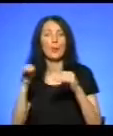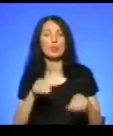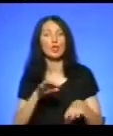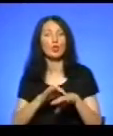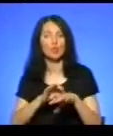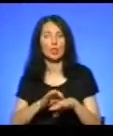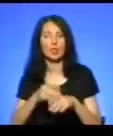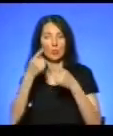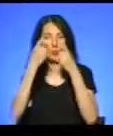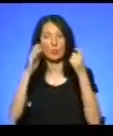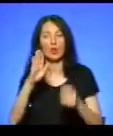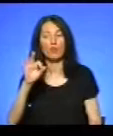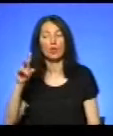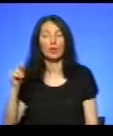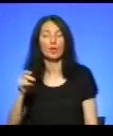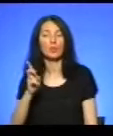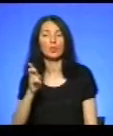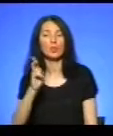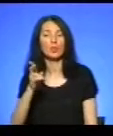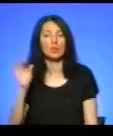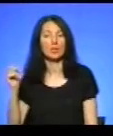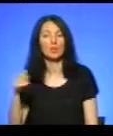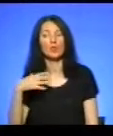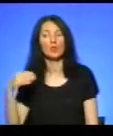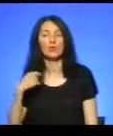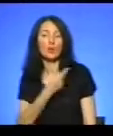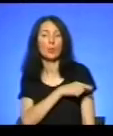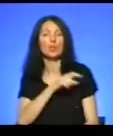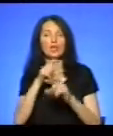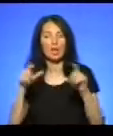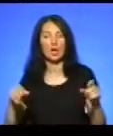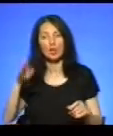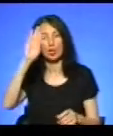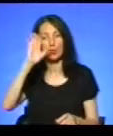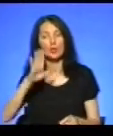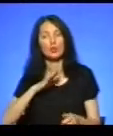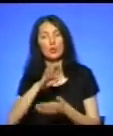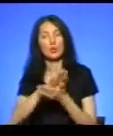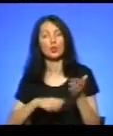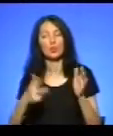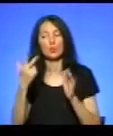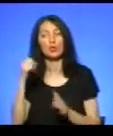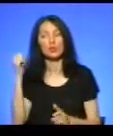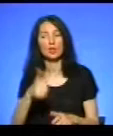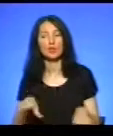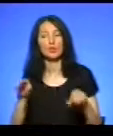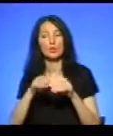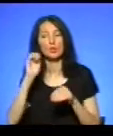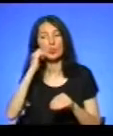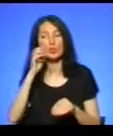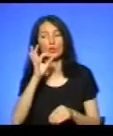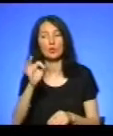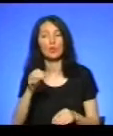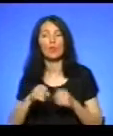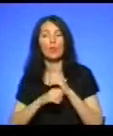повідомляє волонтер Богдан Кіндій. У львівському медзакладі Максим перебуватиме впродовж трьох тижнів разом з бабусею. Зазначу,